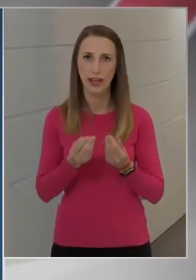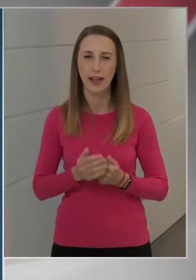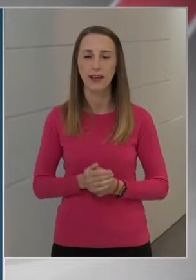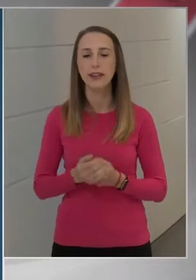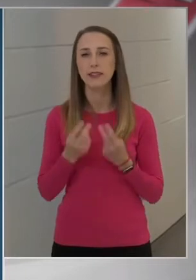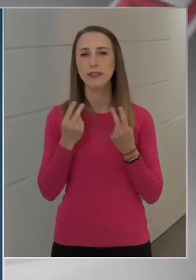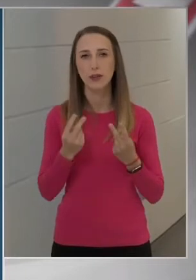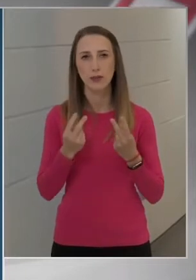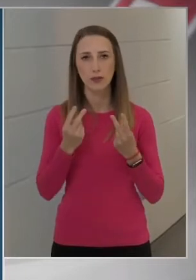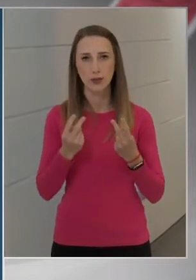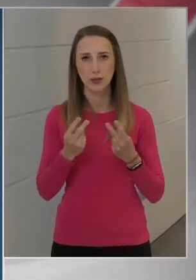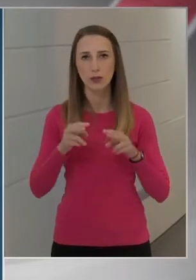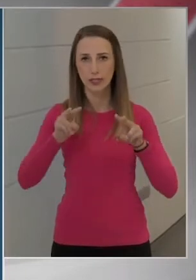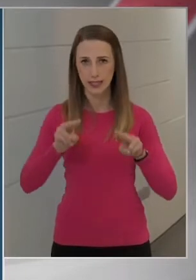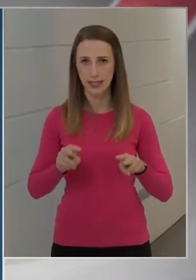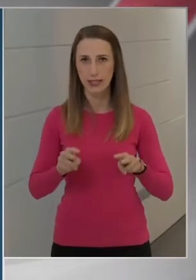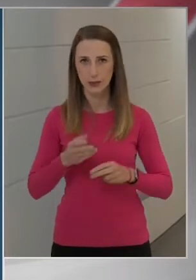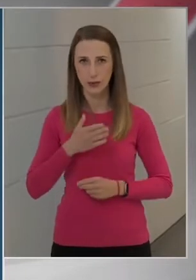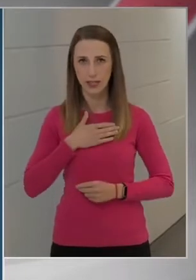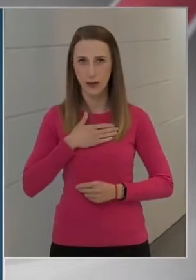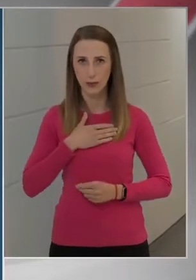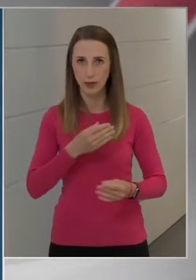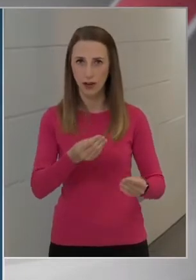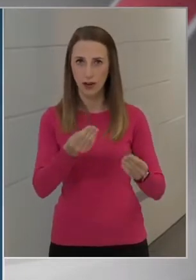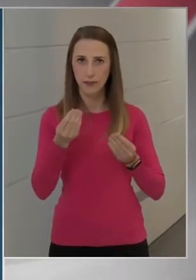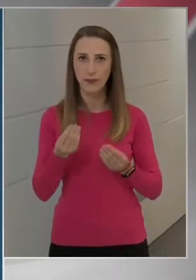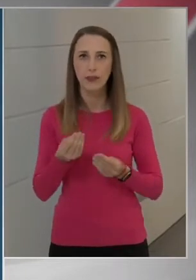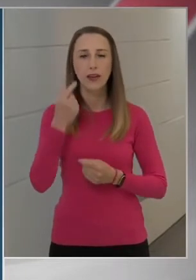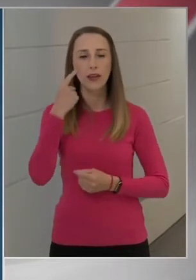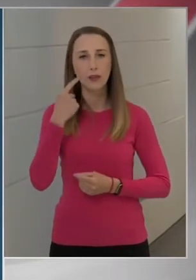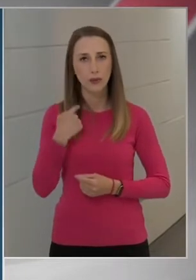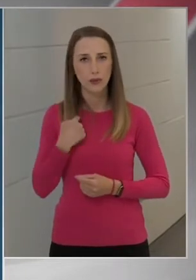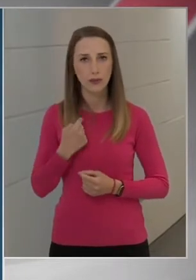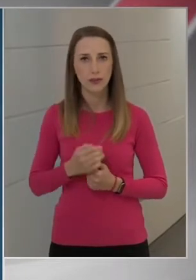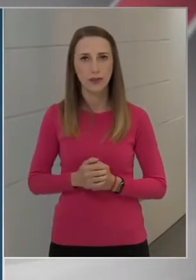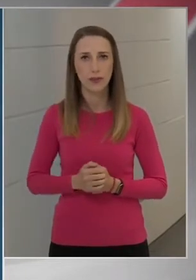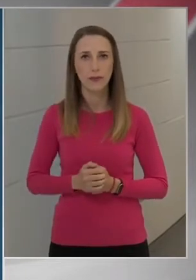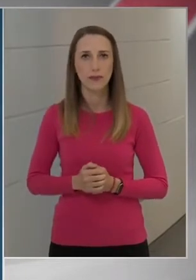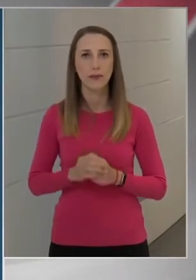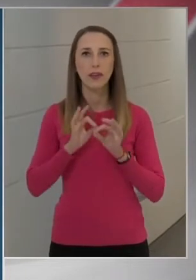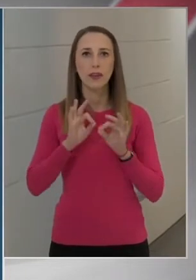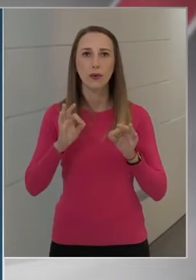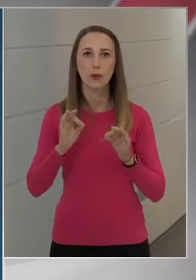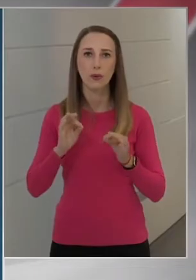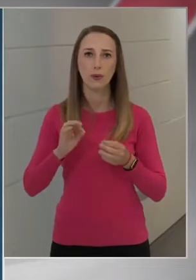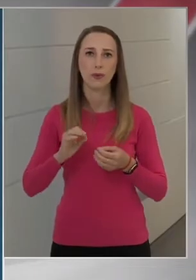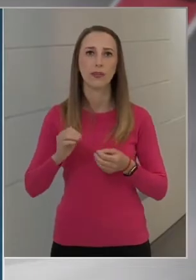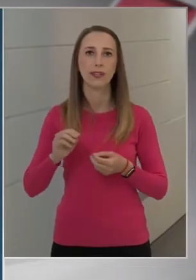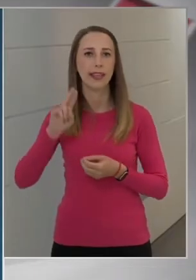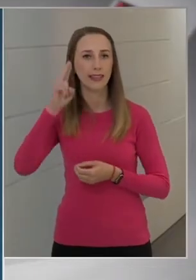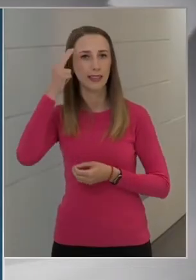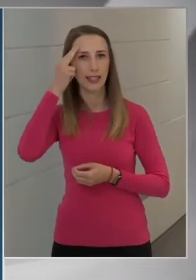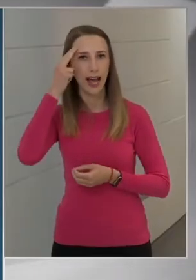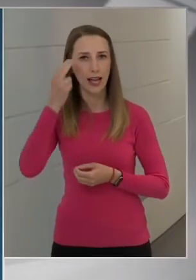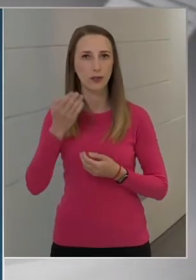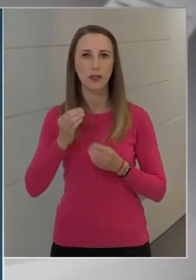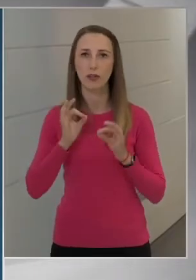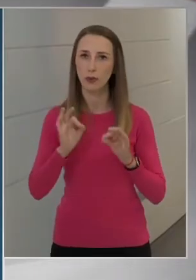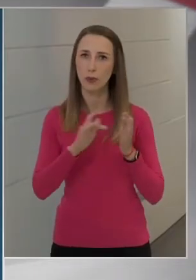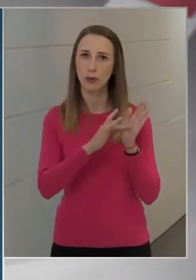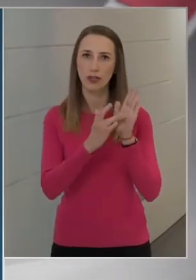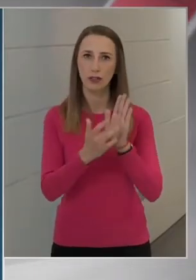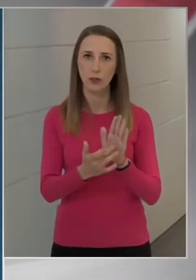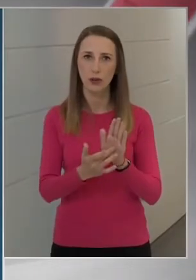tényező számunkra, hiszen tudjuk azt, hogy ez egy jó indikátora, egy nagyon jó mutatója